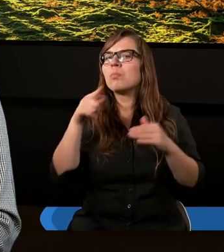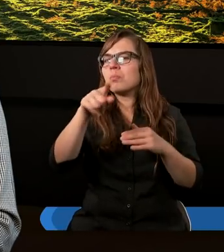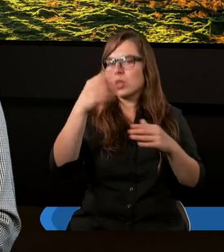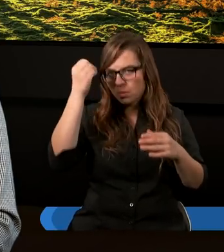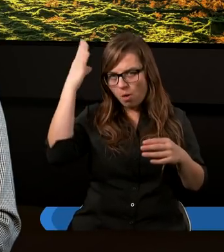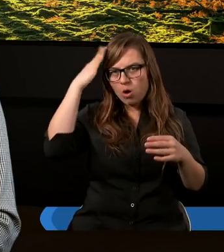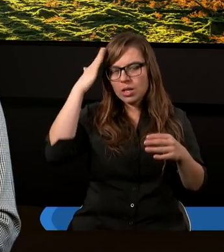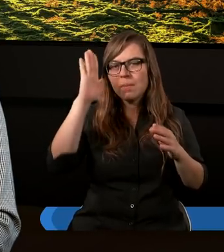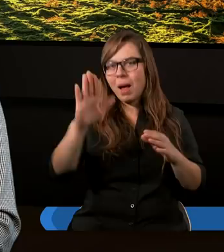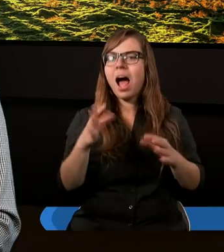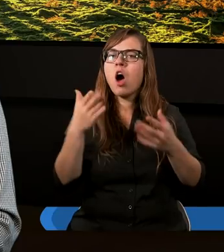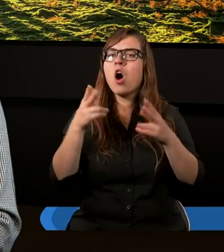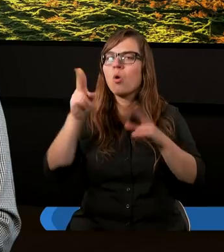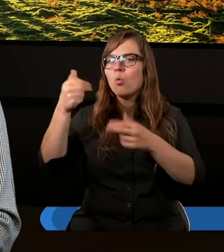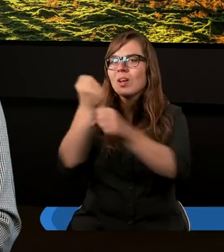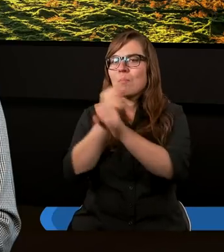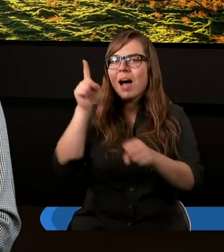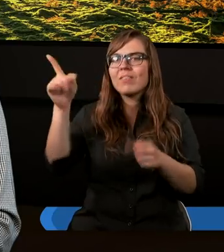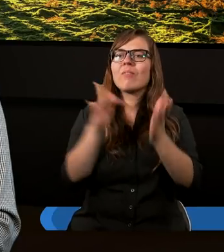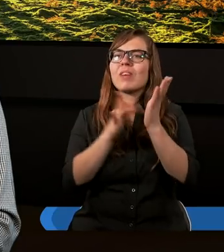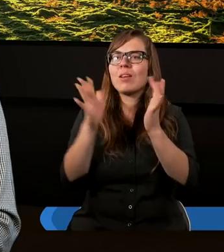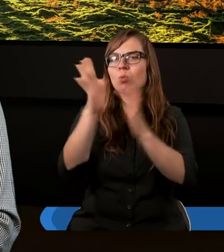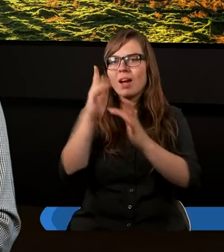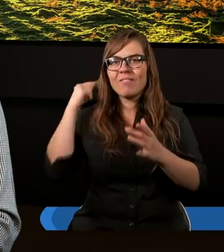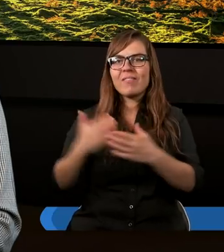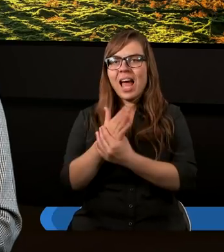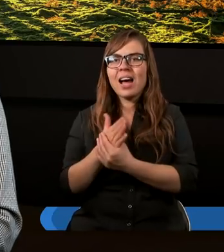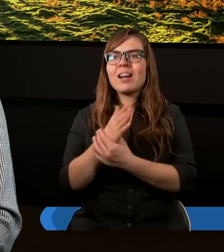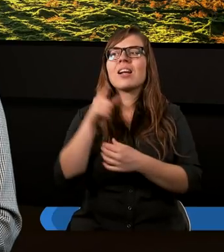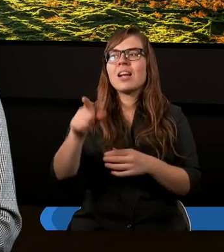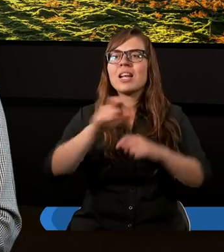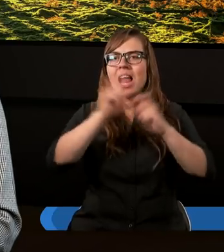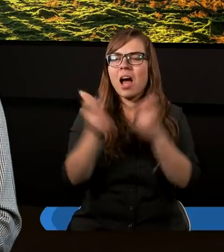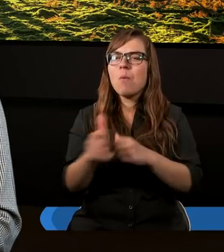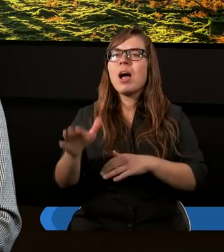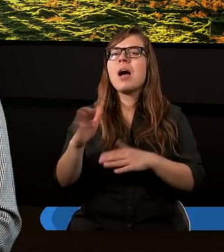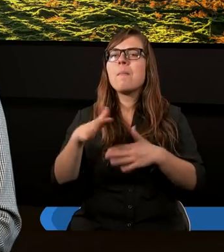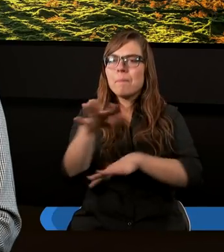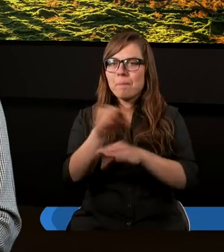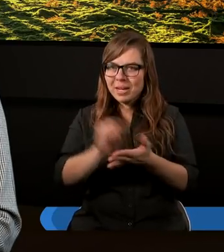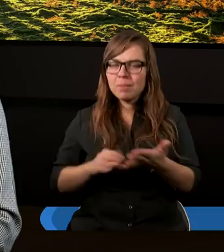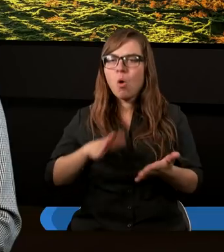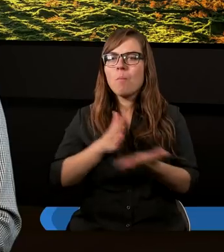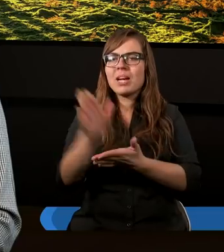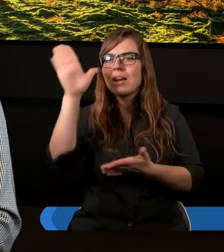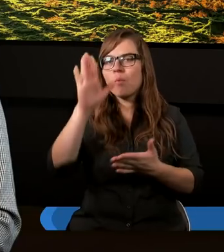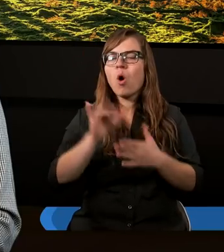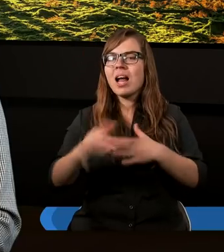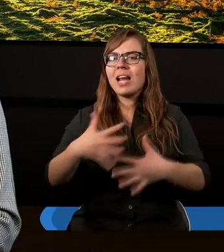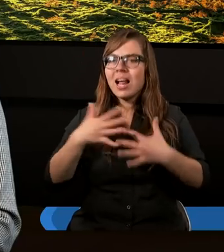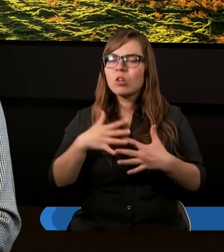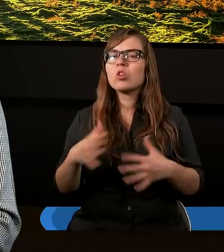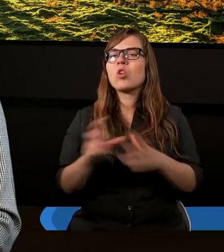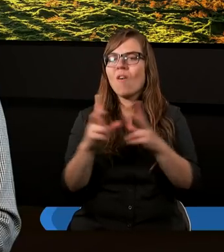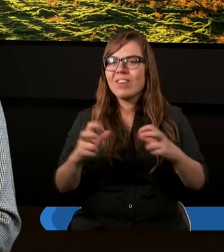obdarzyć mądrością ku zbawieniu przez wiarę w Jezusa Chrystusa, całe Pismo przez Boga jest natchnione i pożyteczne do